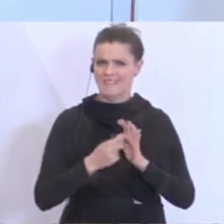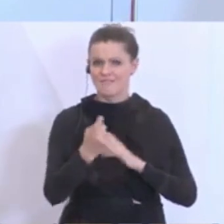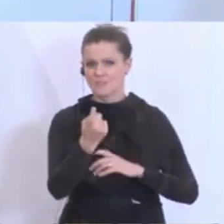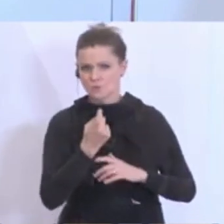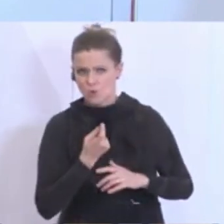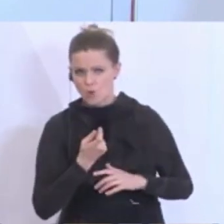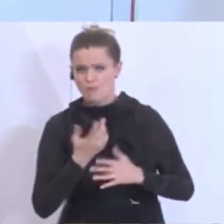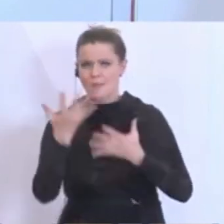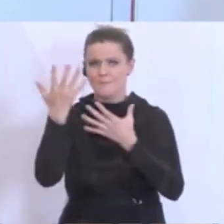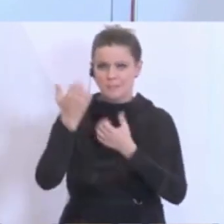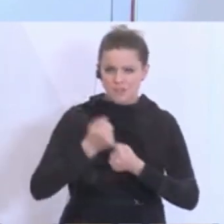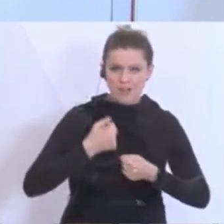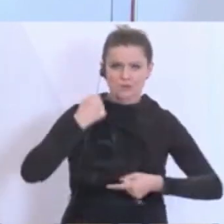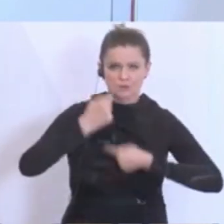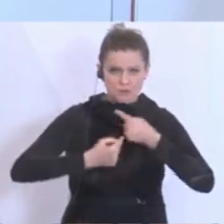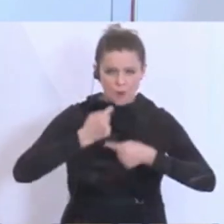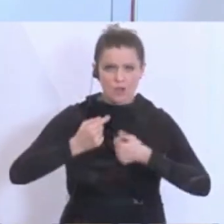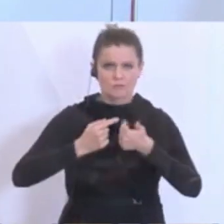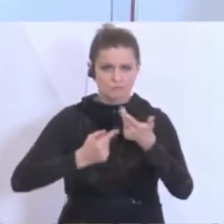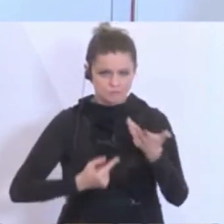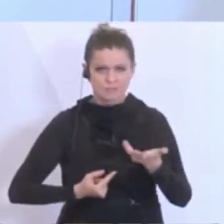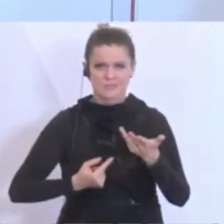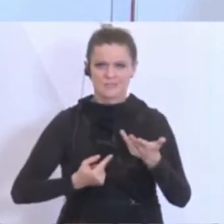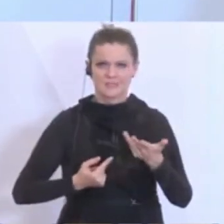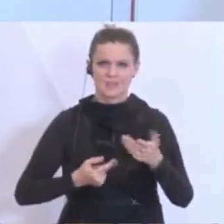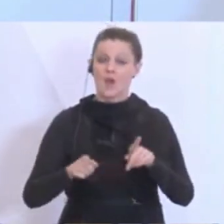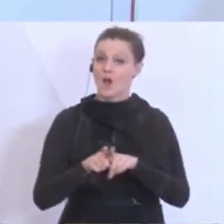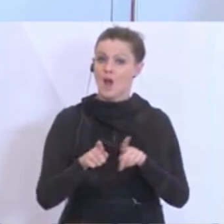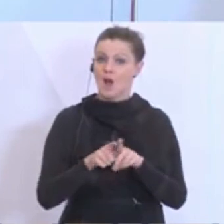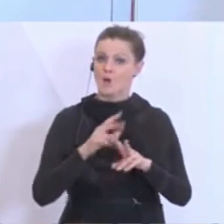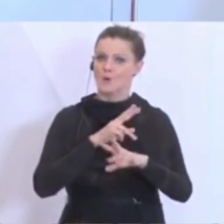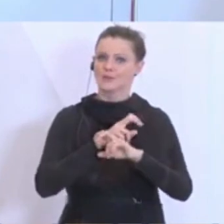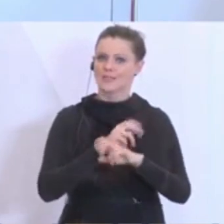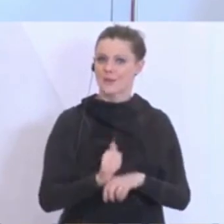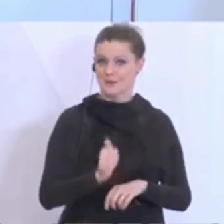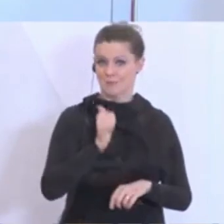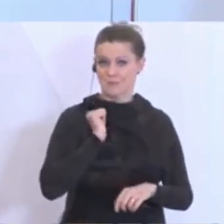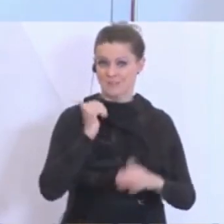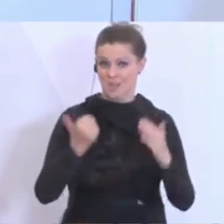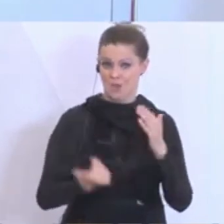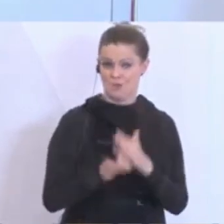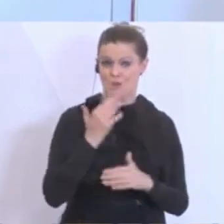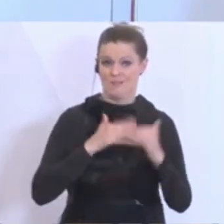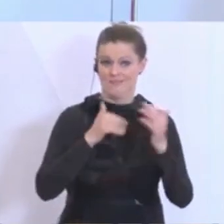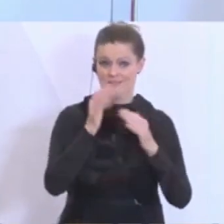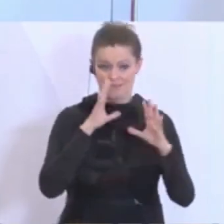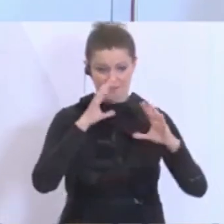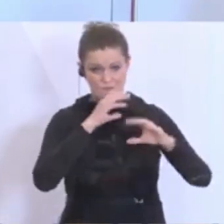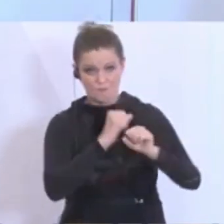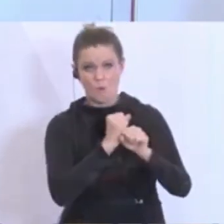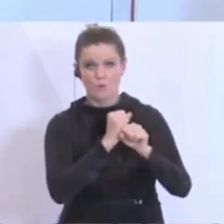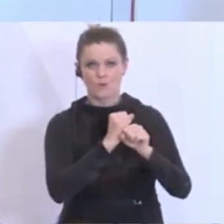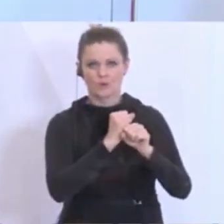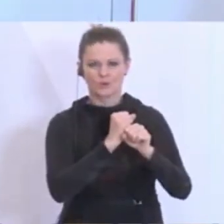Beschaffungsvorgänge anbelangt, was auch eine Neuaufstellung des österreichischen Bundesheeres gerade fokussiert auf